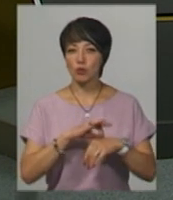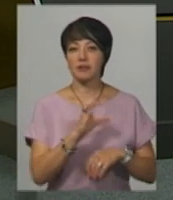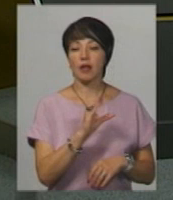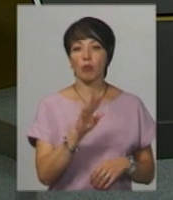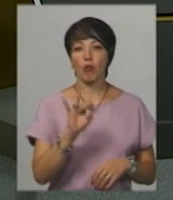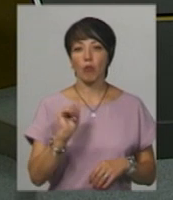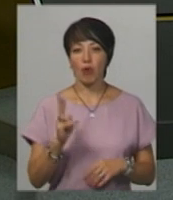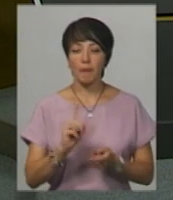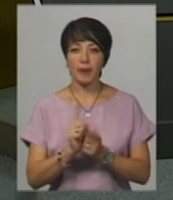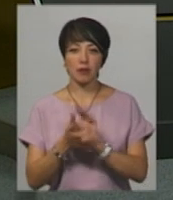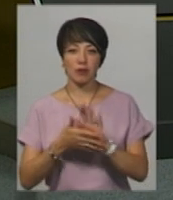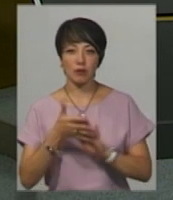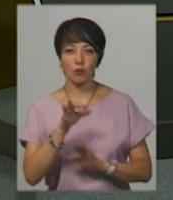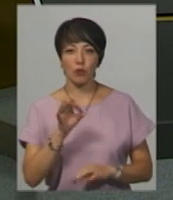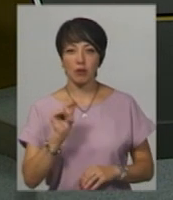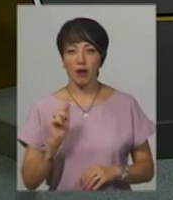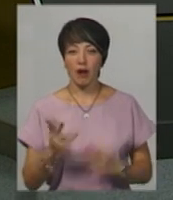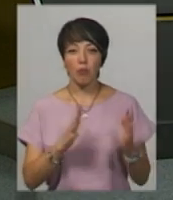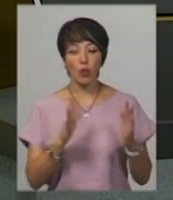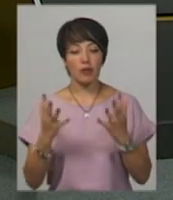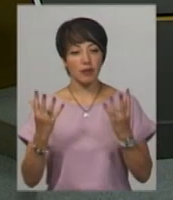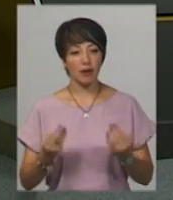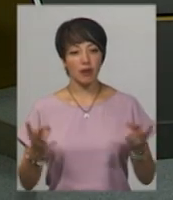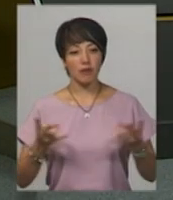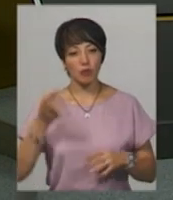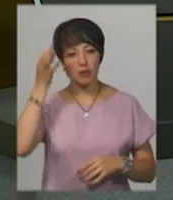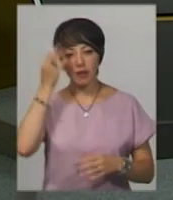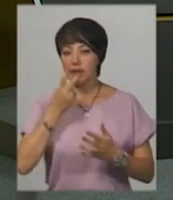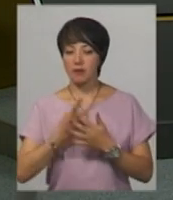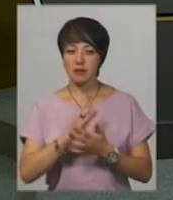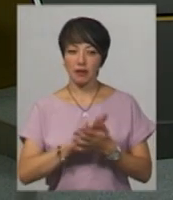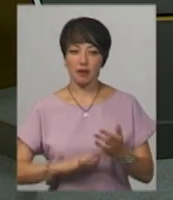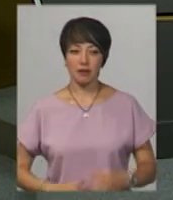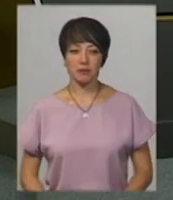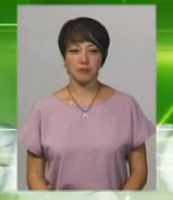диктор жестової мови Ольга Рибак. Які події дня варто пригадати? Дивіться далі.